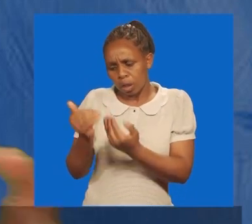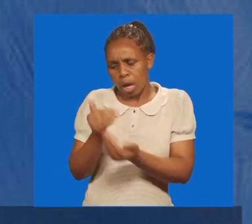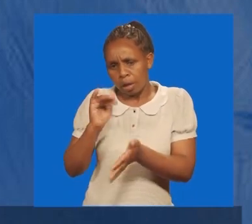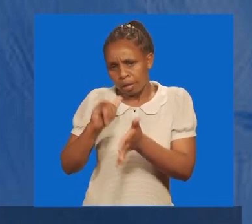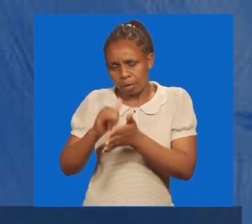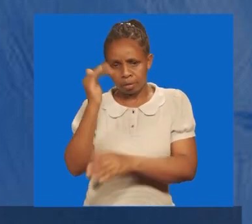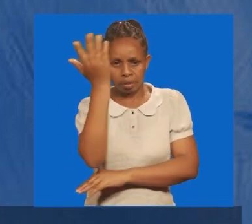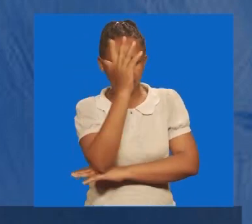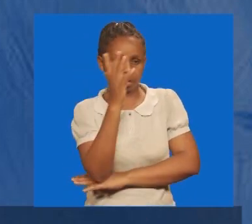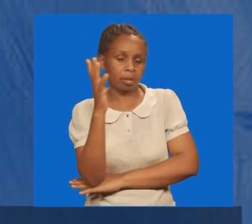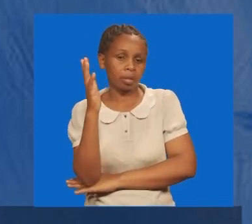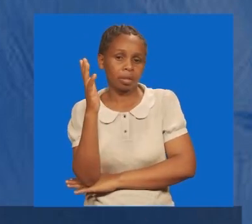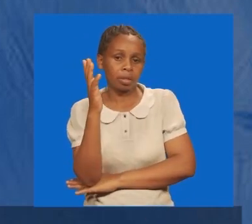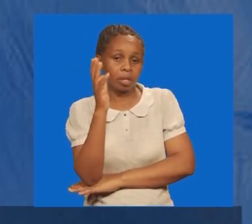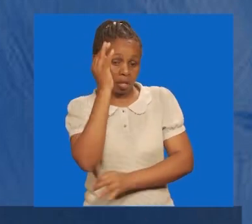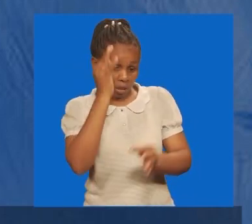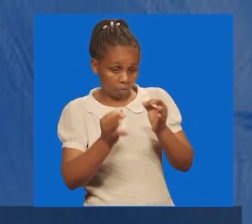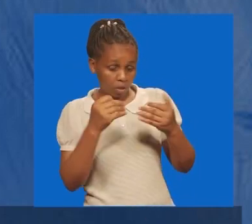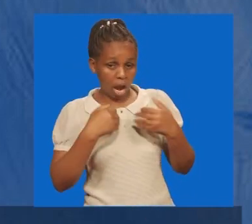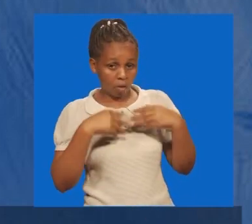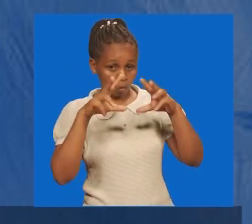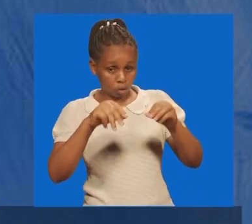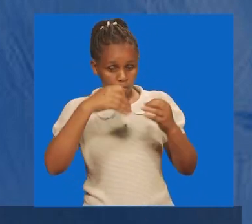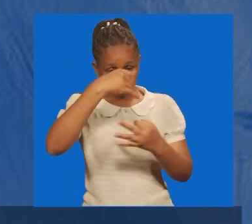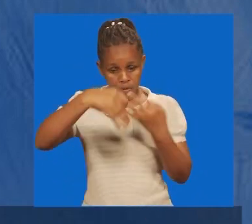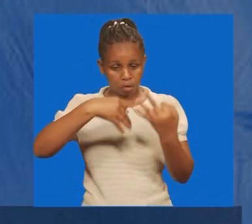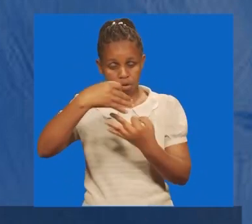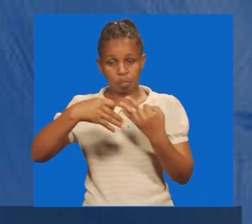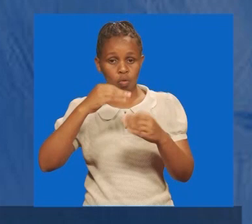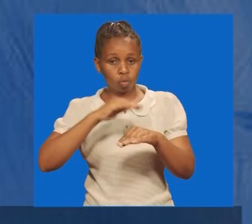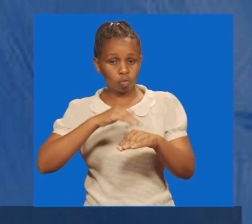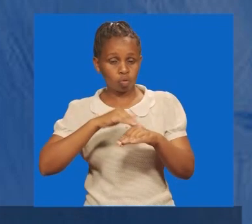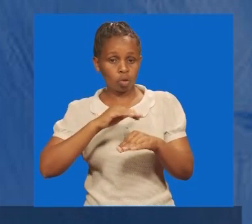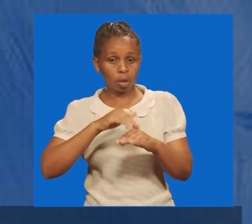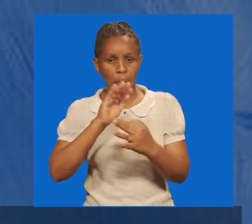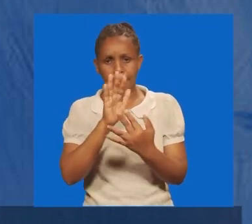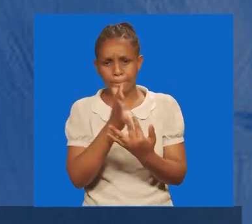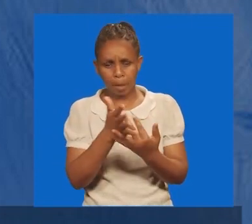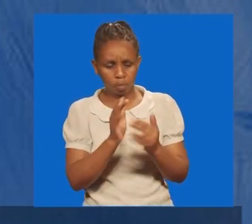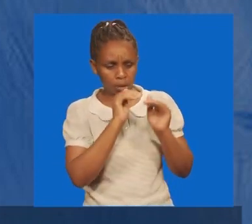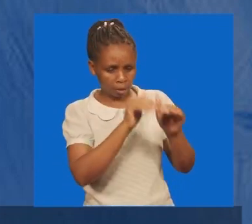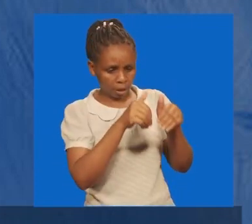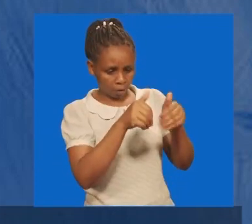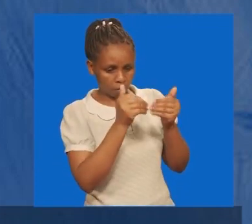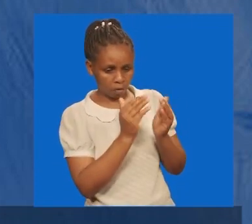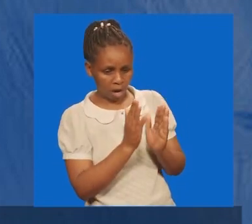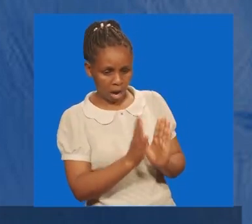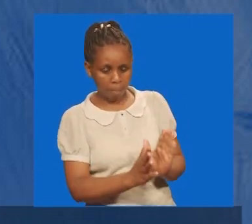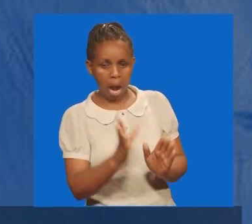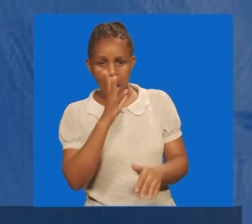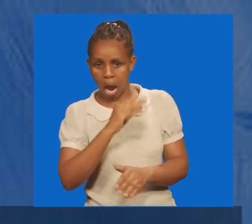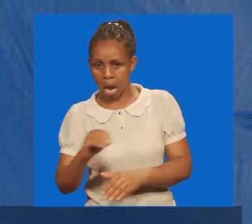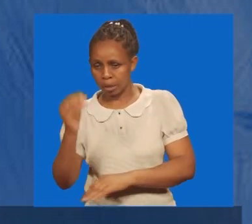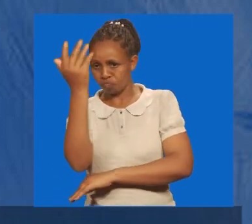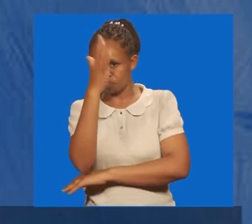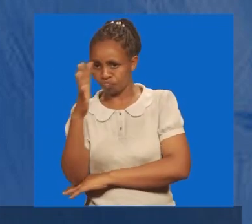ulemuti. Kwa hivyo, ikiwa hakuna ushirika muema, wa mkulima, na mimea